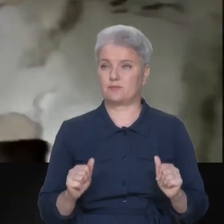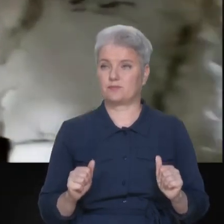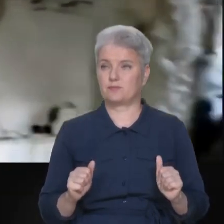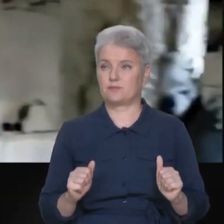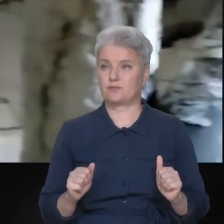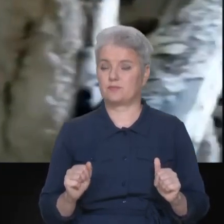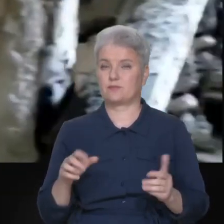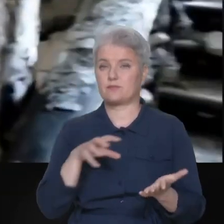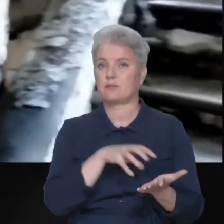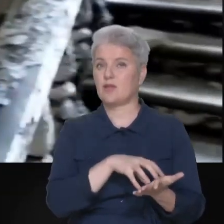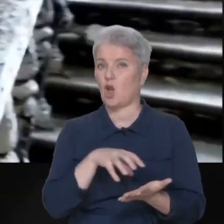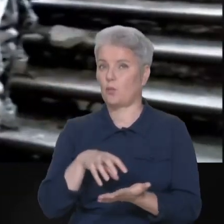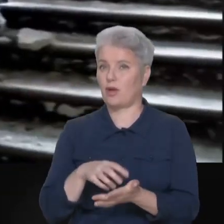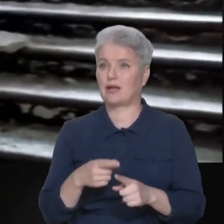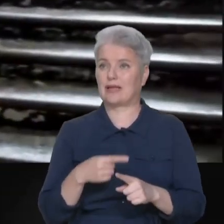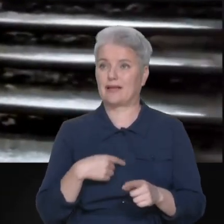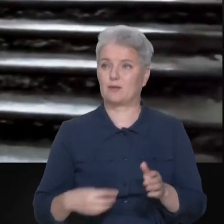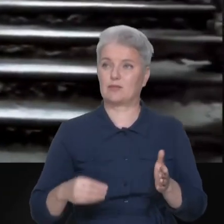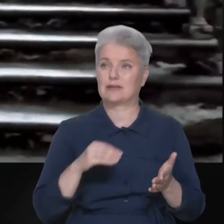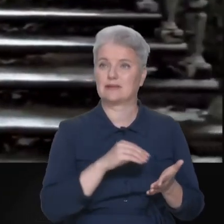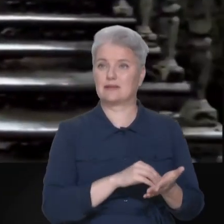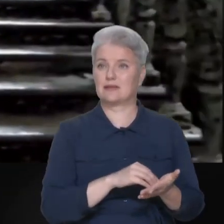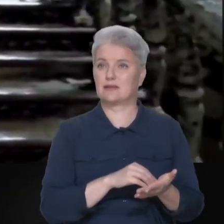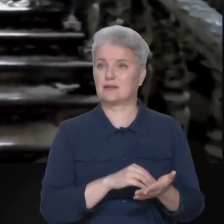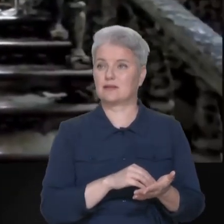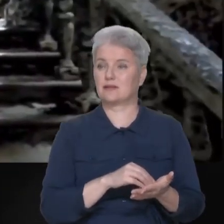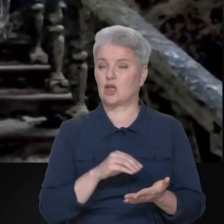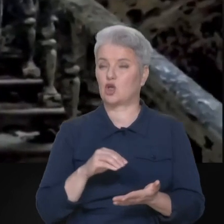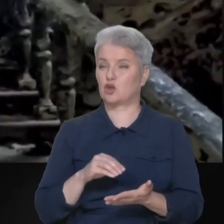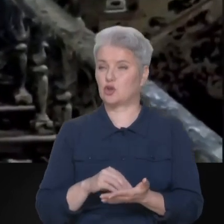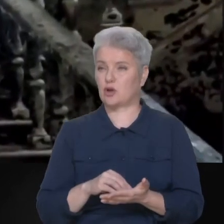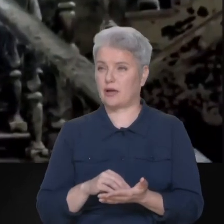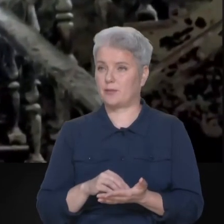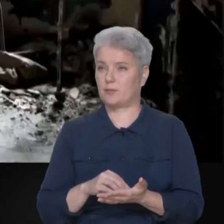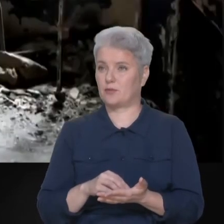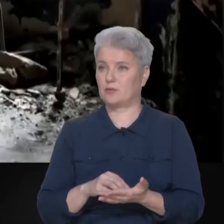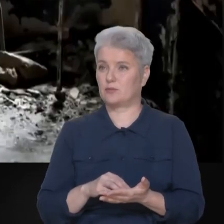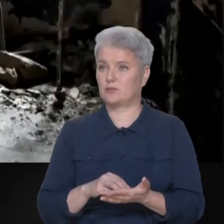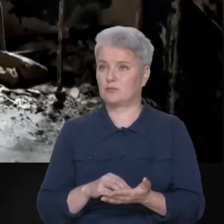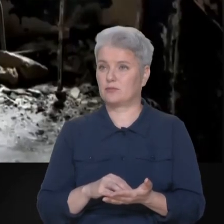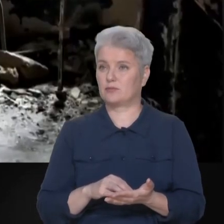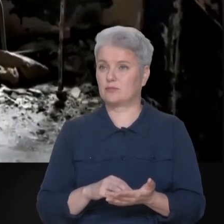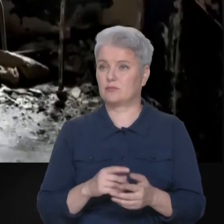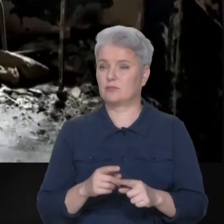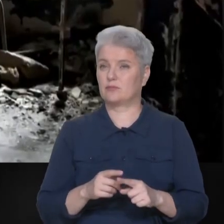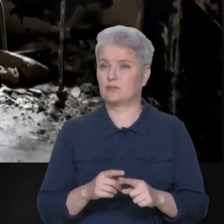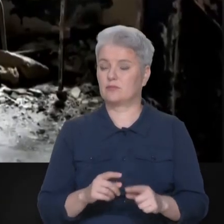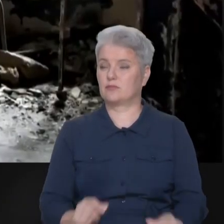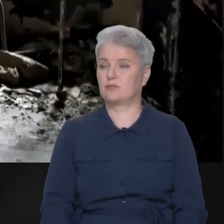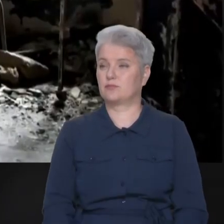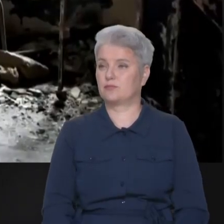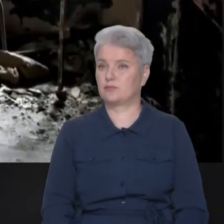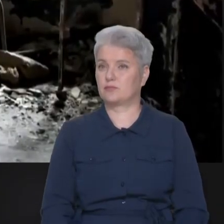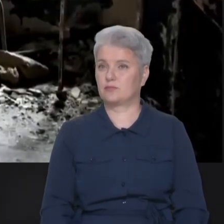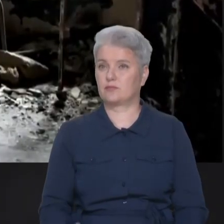Ті об'єкти, які ми зазначаємо, які йти на рахунок в Національному об'єкті,